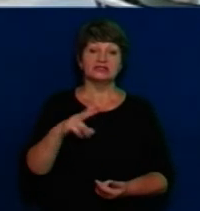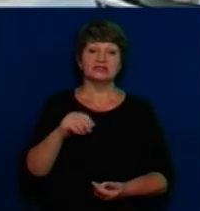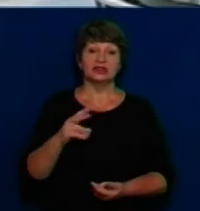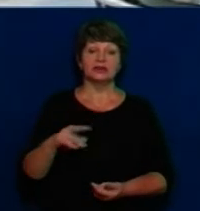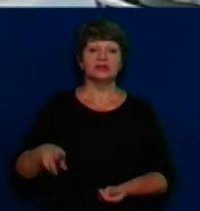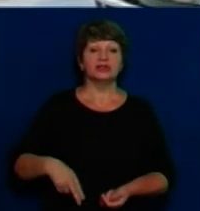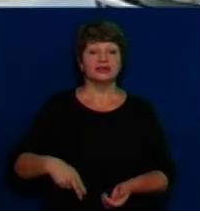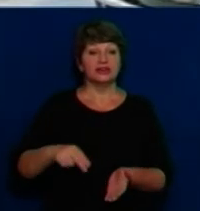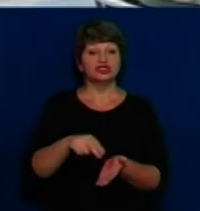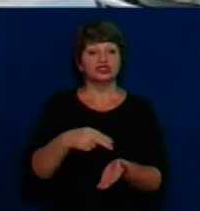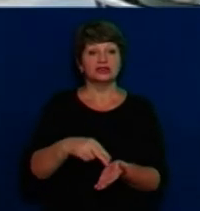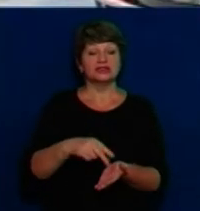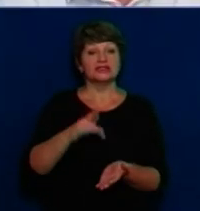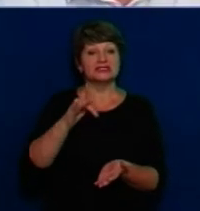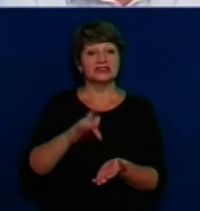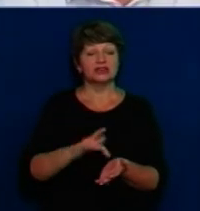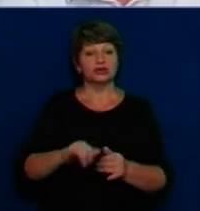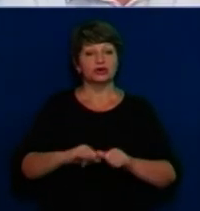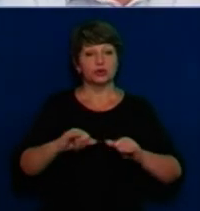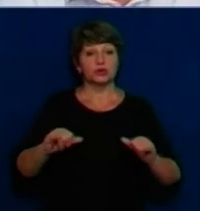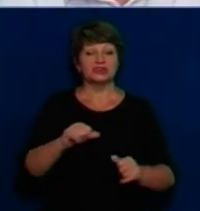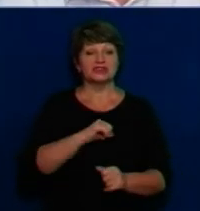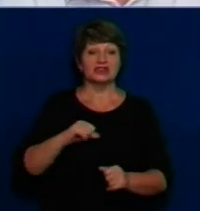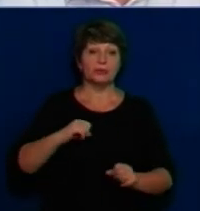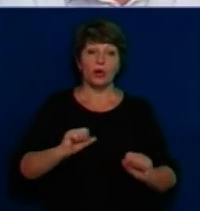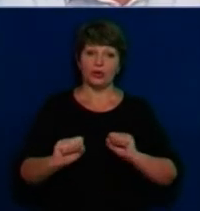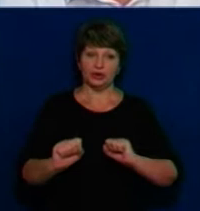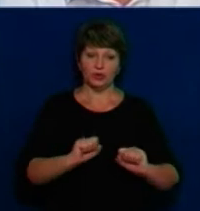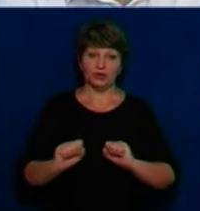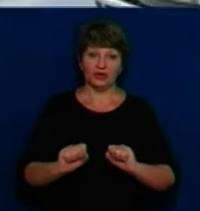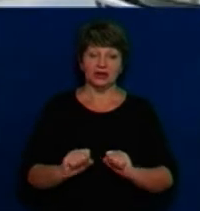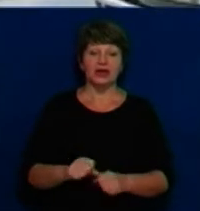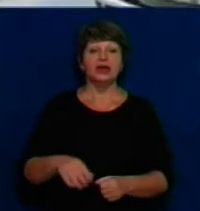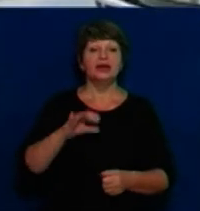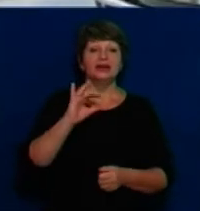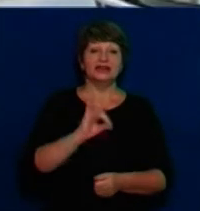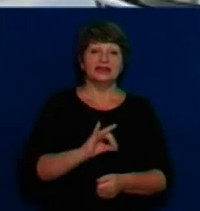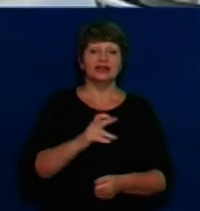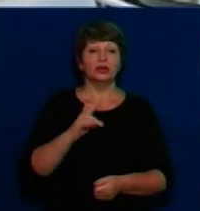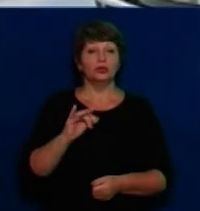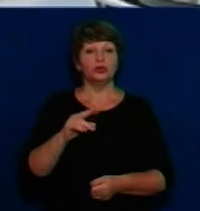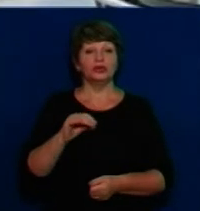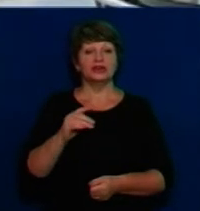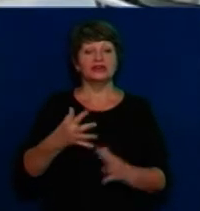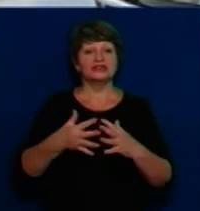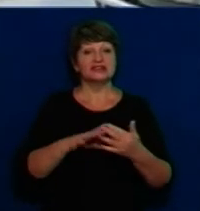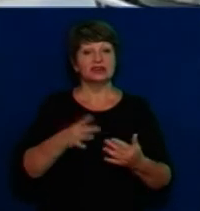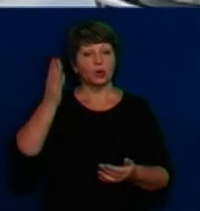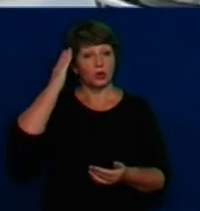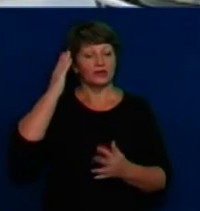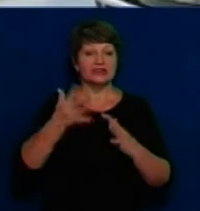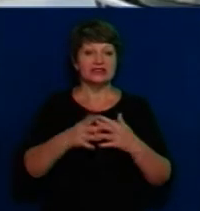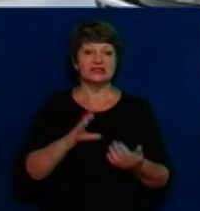директор Черкаського підрозділу Центру розвитку місцевого самоврядування. Доброго вечора. Вітаю. Та пані Ірина Бодяненко, сільська голова села